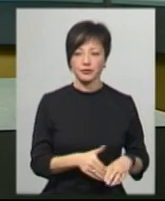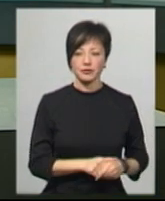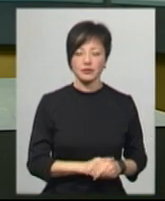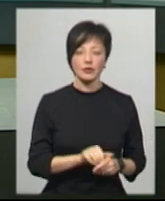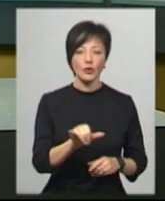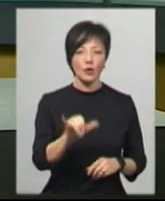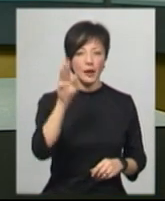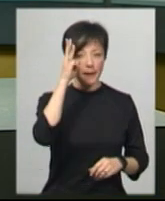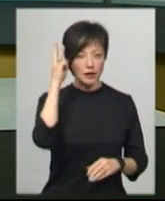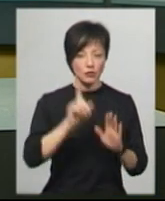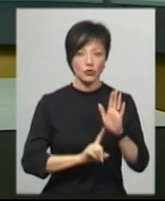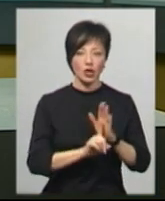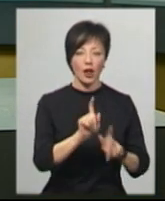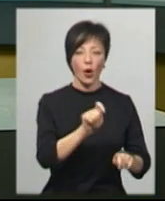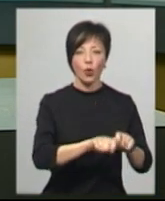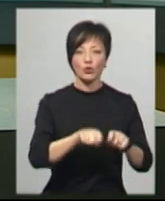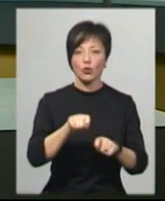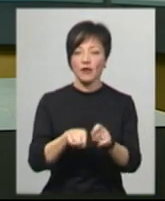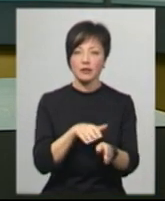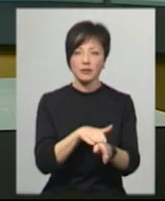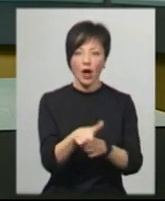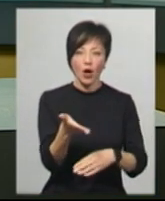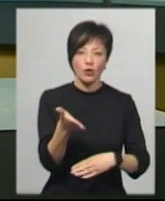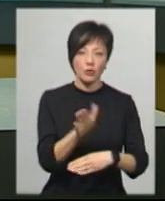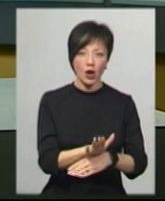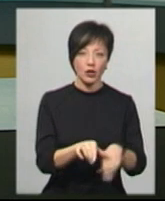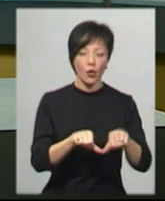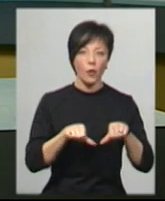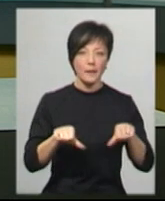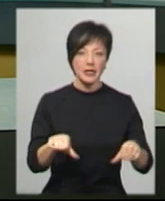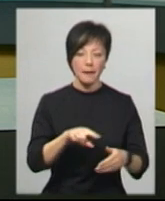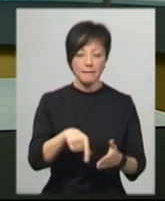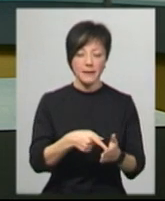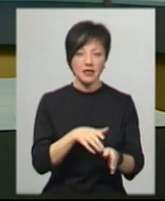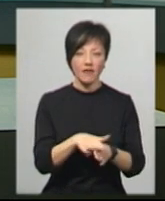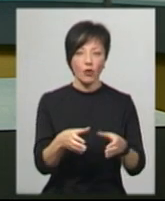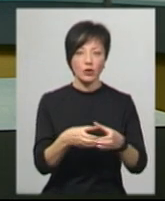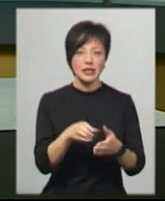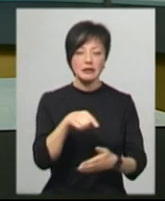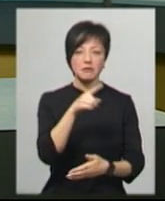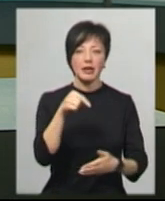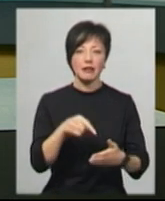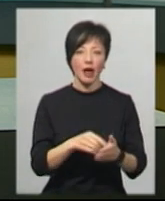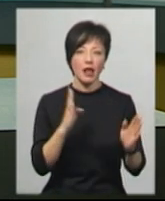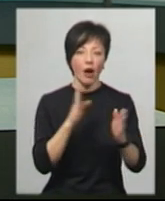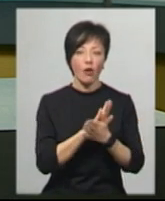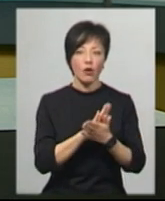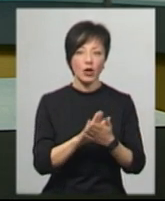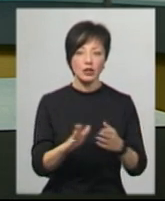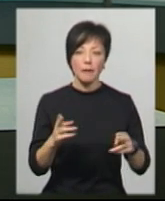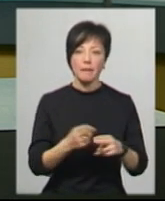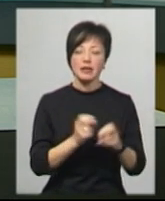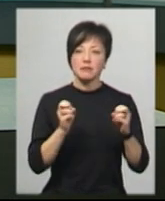У Хмельницькому почали контролювати дотримання розпорядження комісії міськвиконкому з питань техногено-екологічної безпеки і